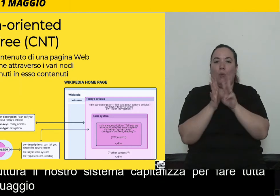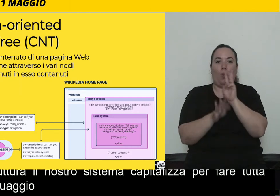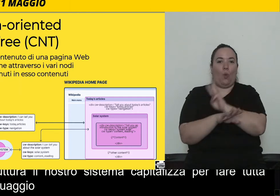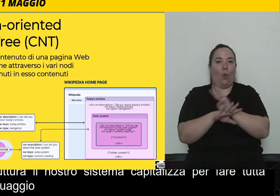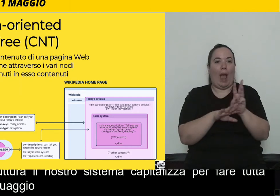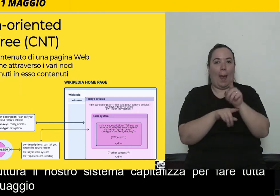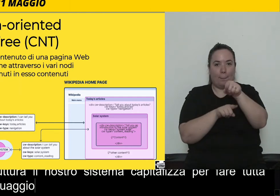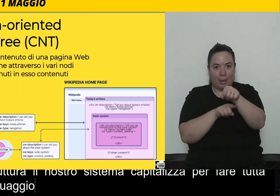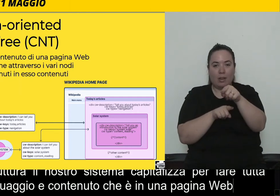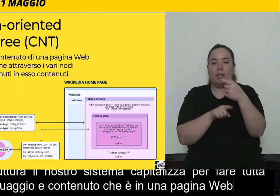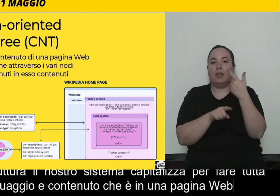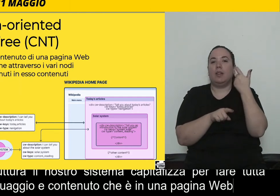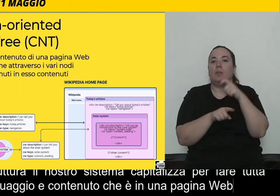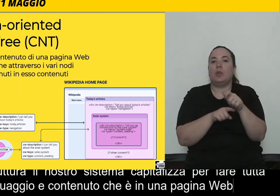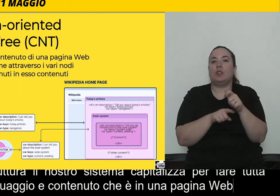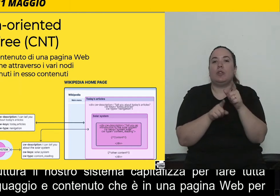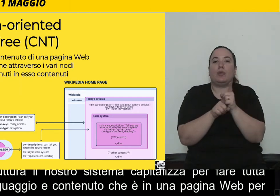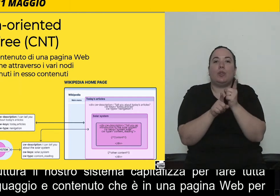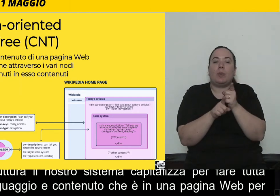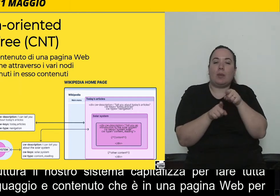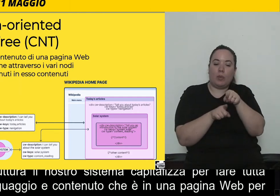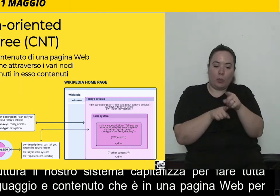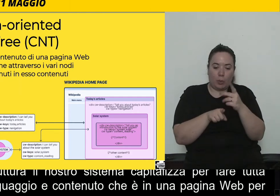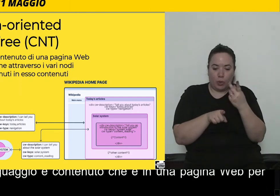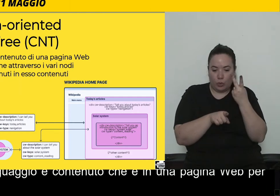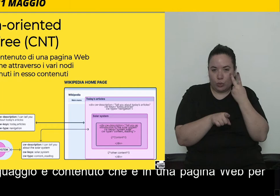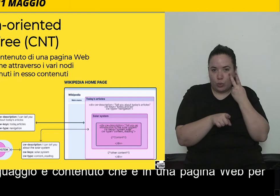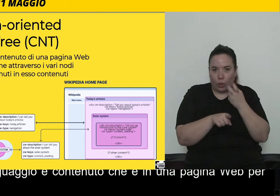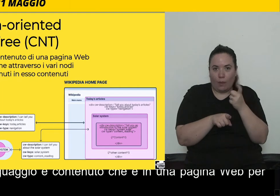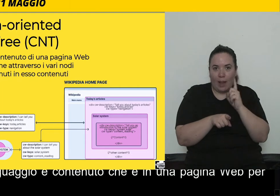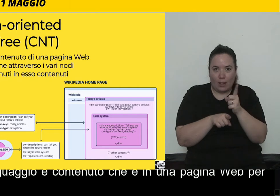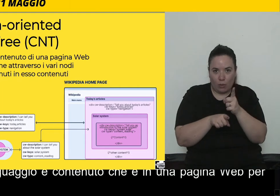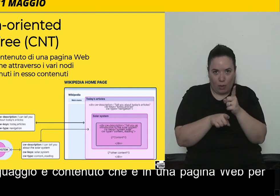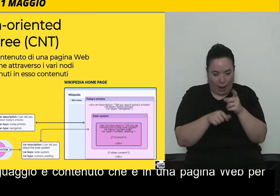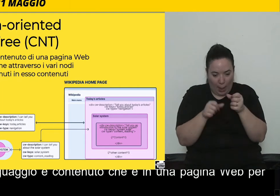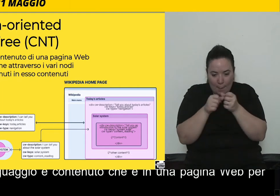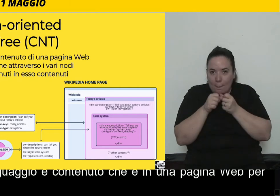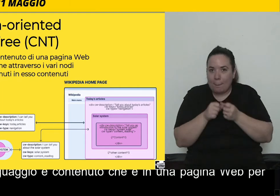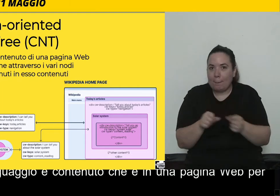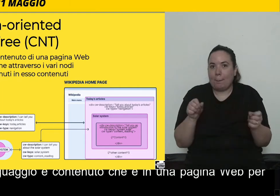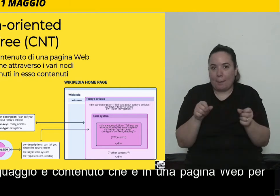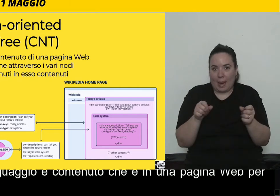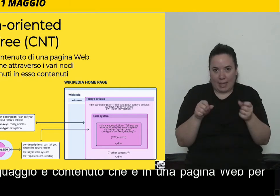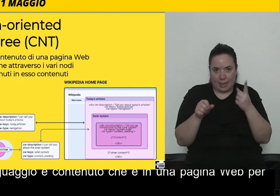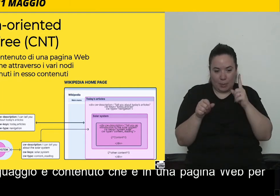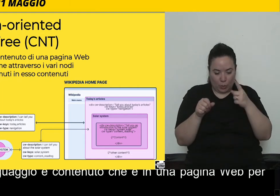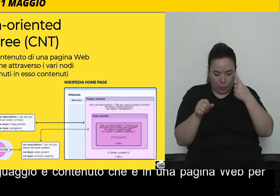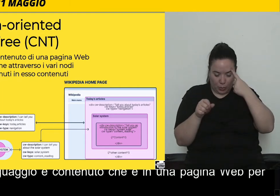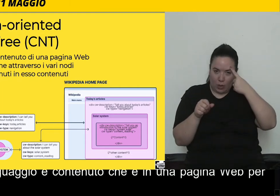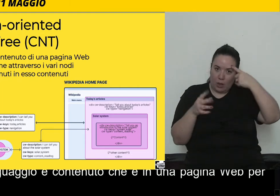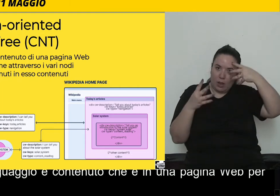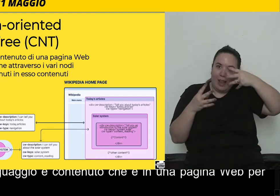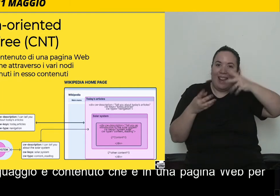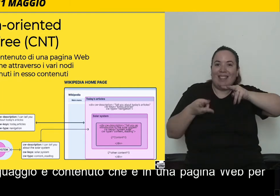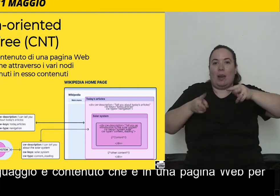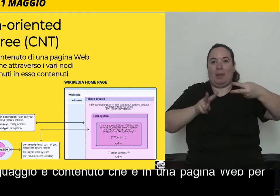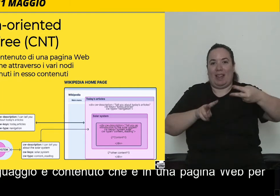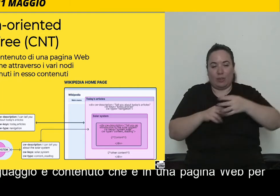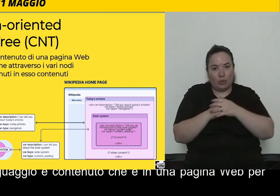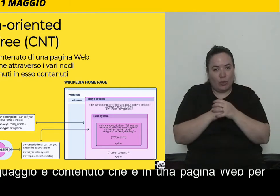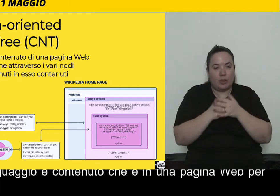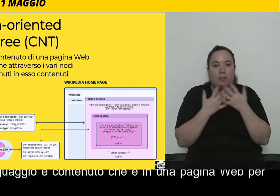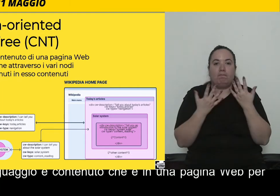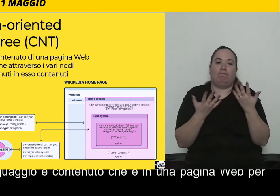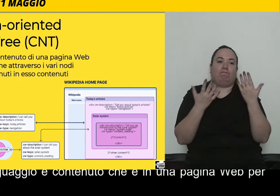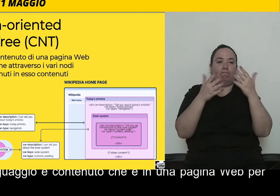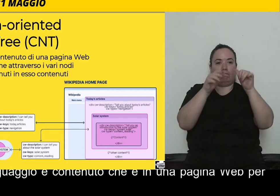l'entità di contenuto principali, che sono poi pezzi fondamentali per l'interpretazione del linguaggio. E ovviamente la piattaforma ha tutta